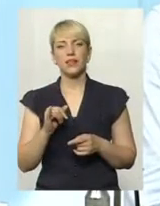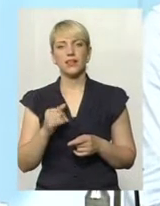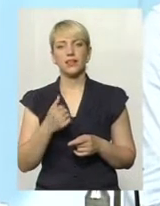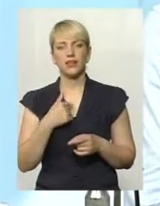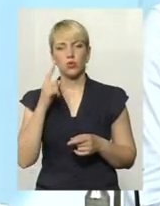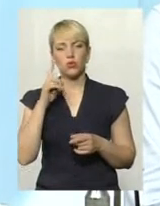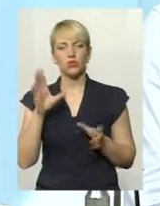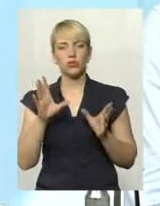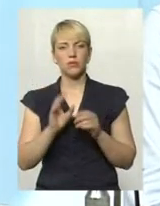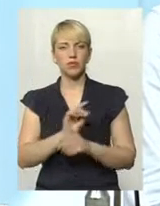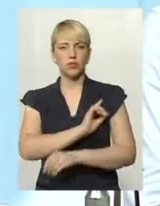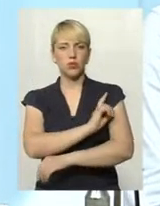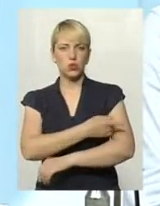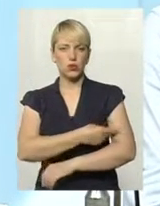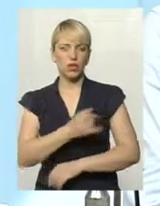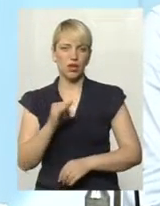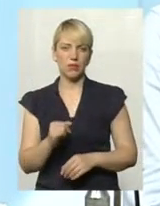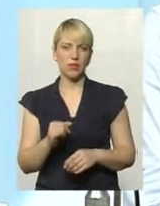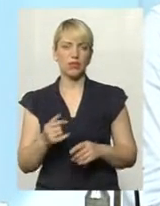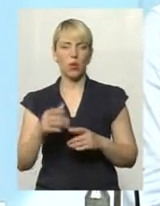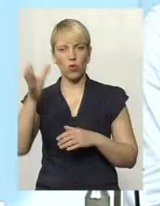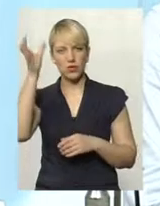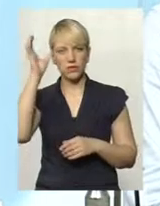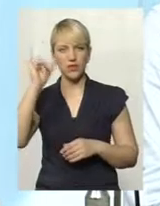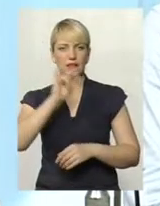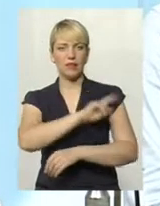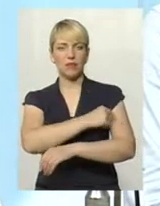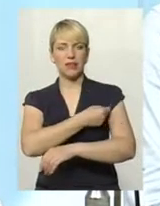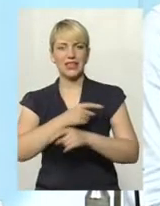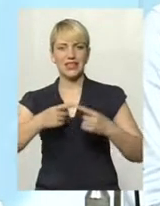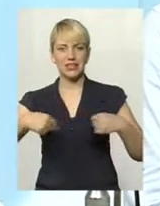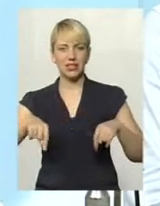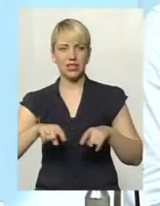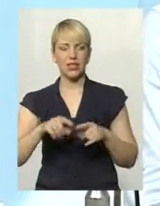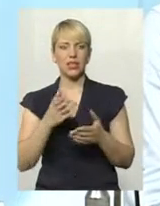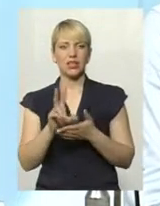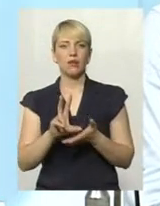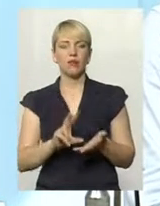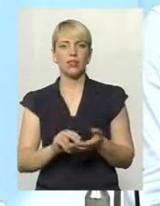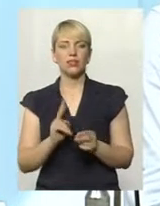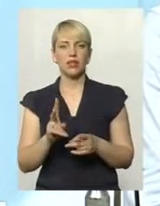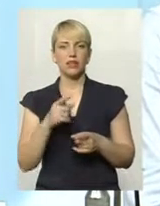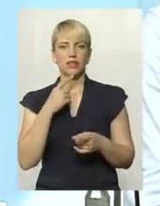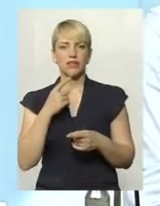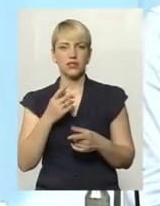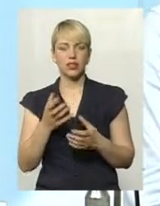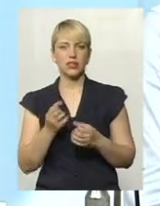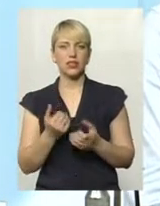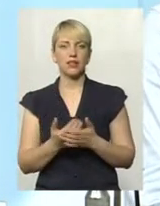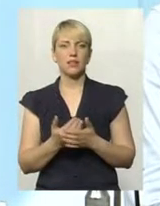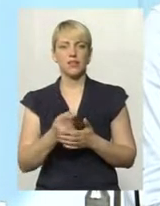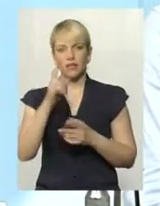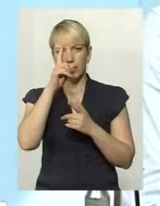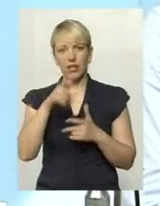що ми спільними зусиллями і освіта, і медицина, наприклад, як взяти в країнах